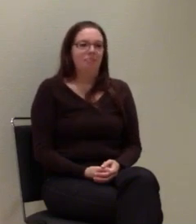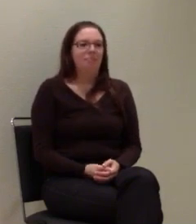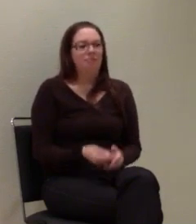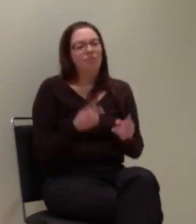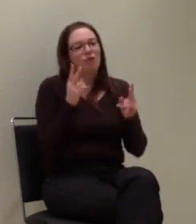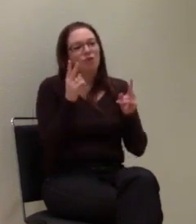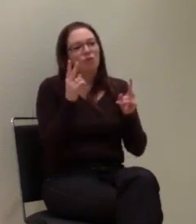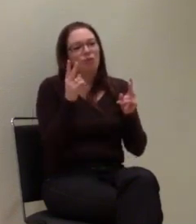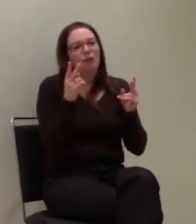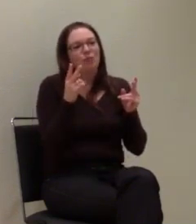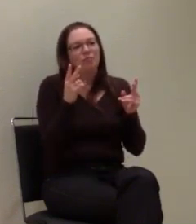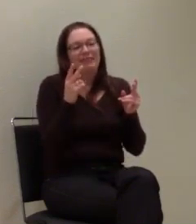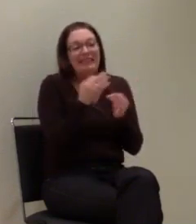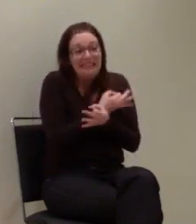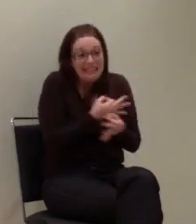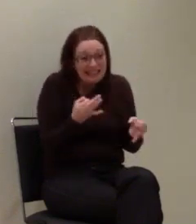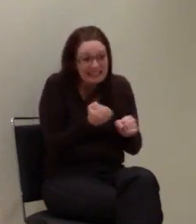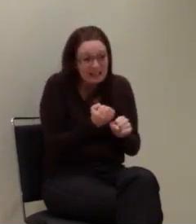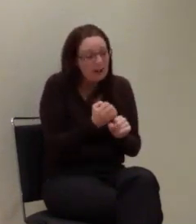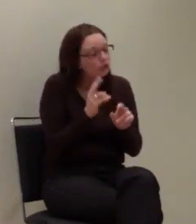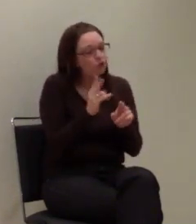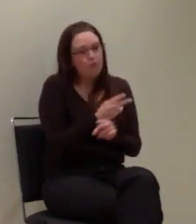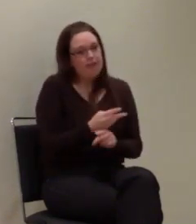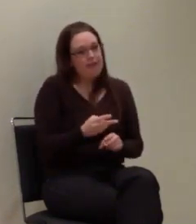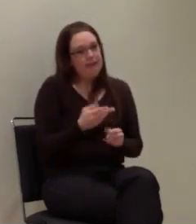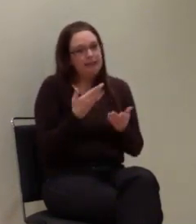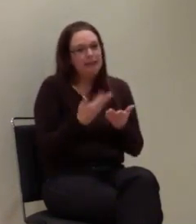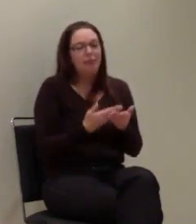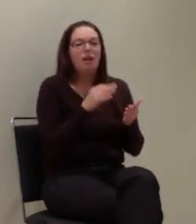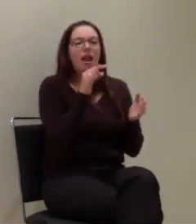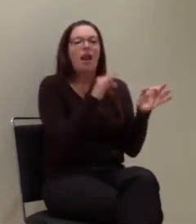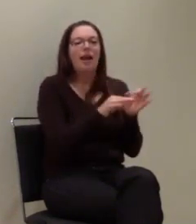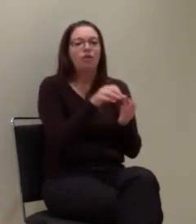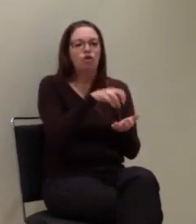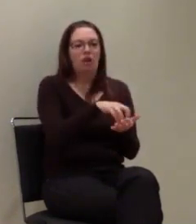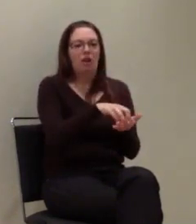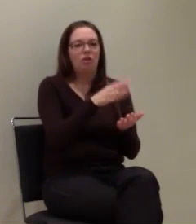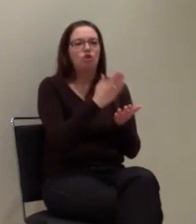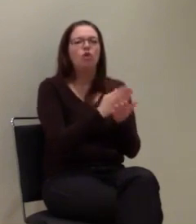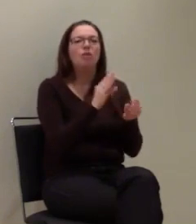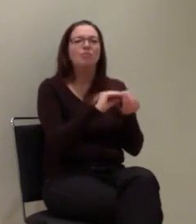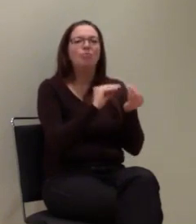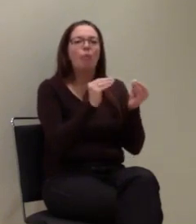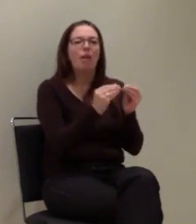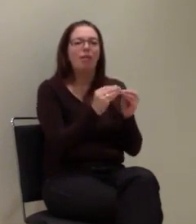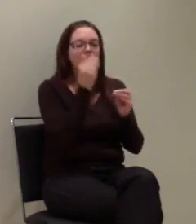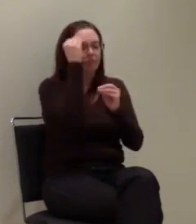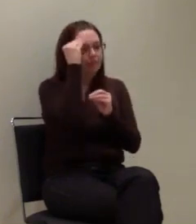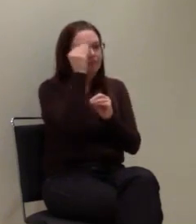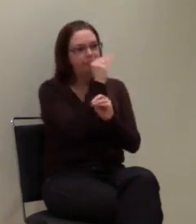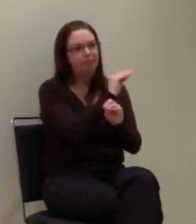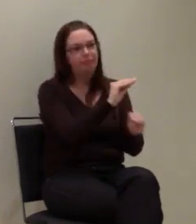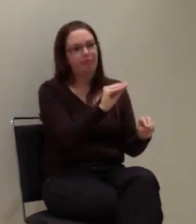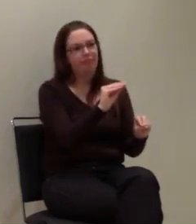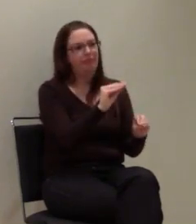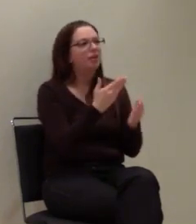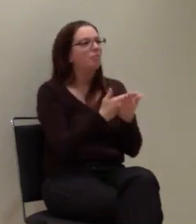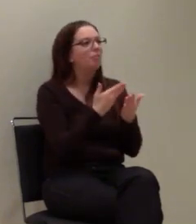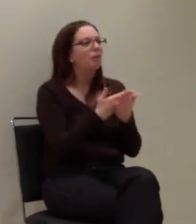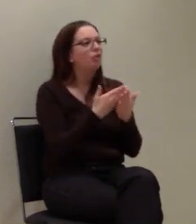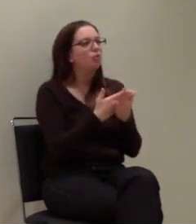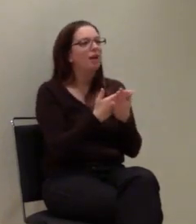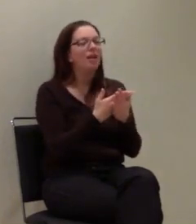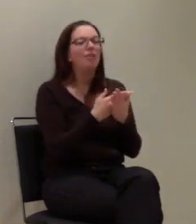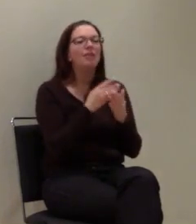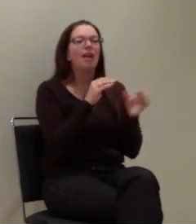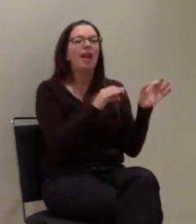durchaus Leitstellen, die haben dieses Problem adressiert. Das haben sie in der Form adressiert, dass sie bei sich in der Leitstelle ein